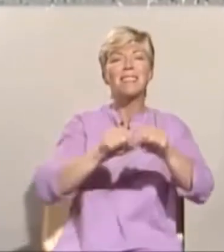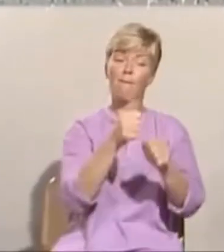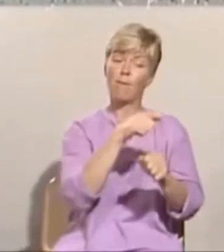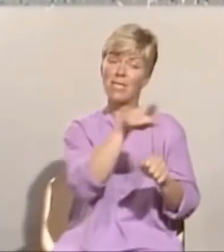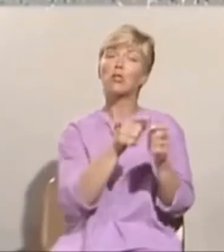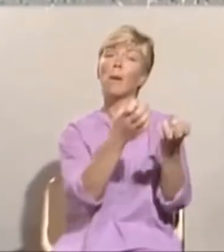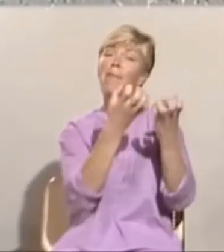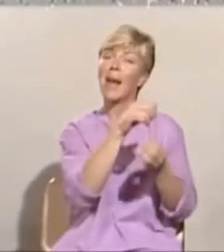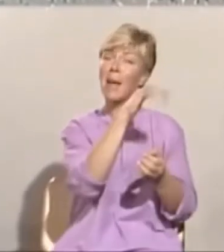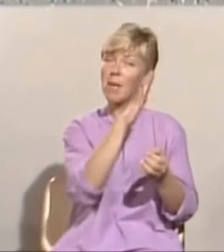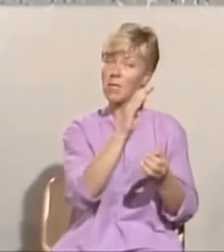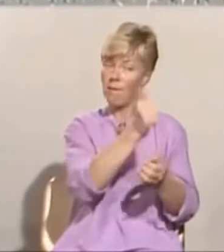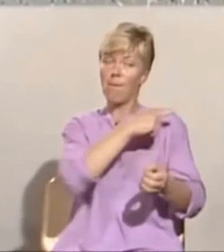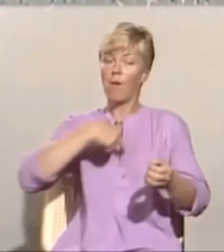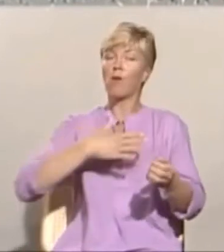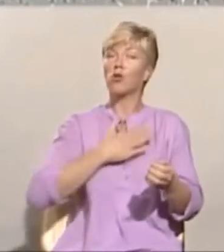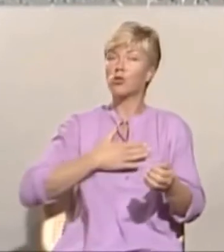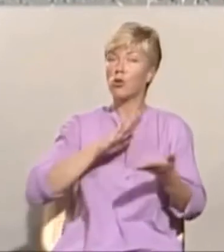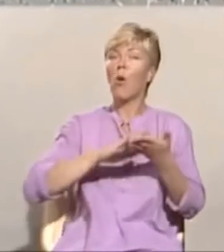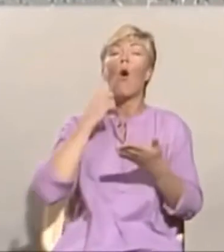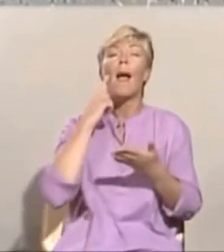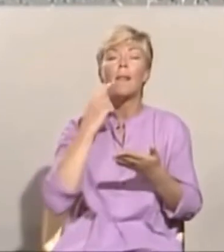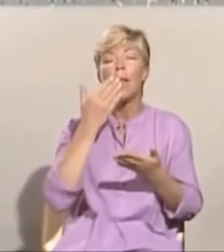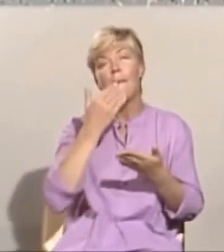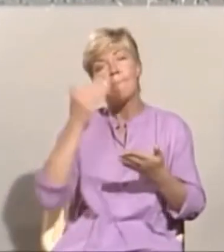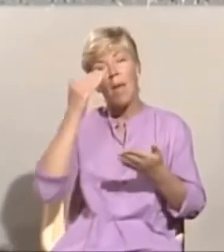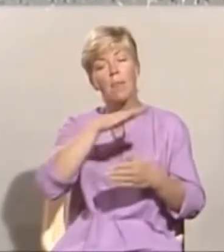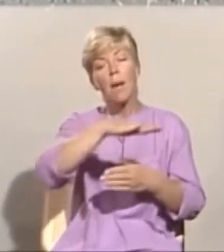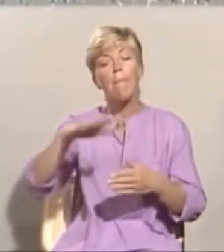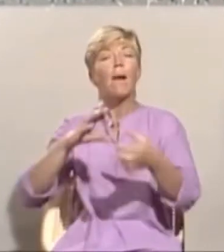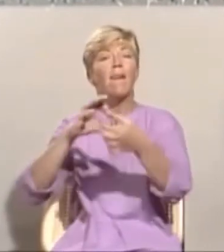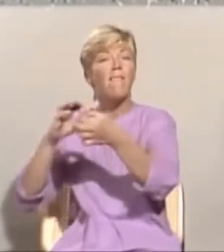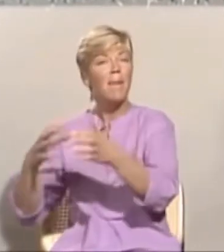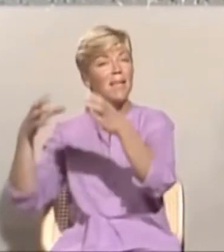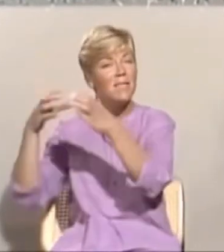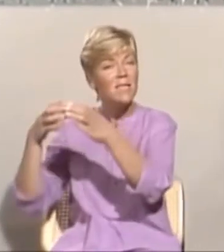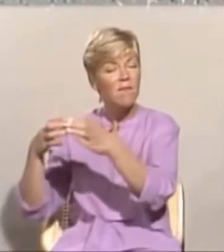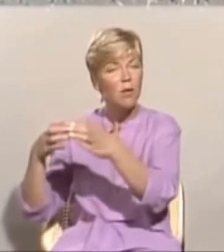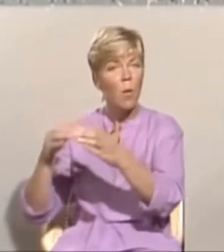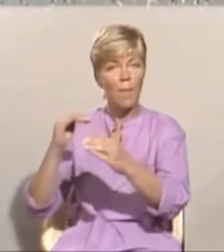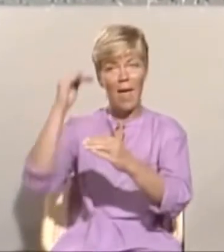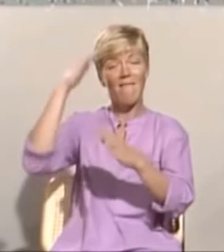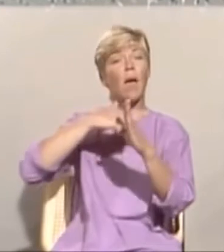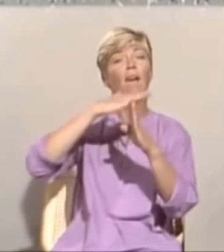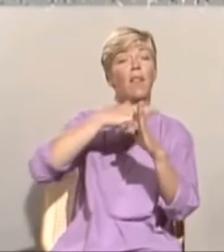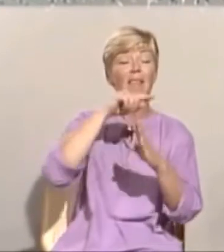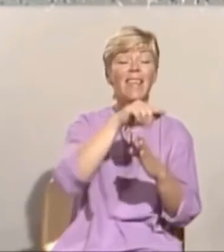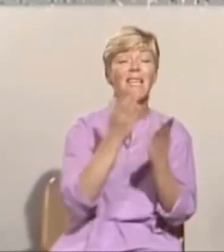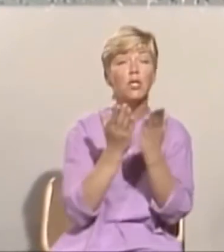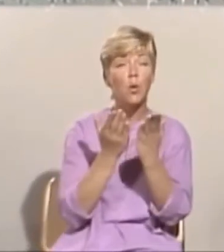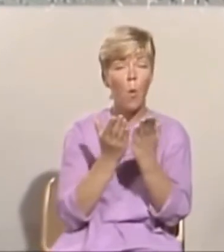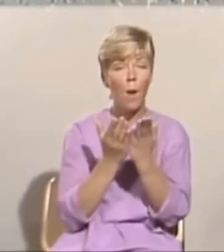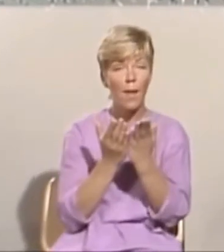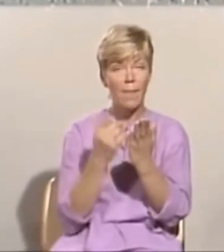det mest, nemlig for våre syke og våre eldre? Til å bedre barnefamilienes situasjon? Til å heve kvaliteten i skolen?